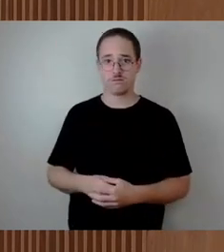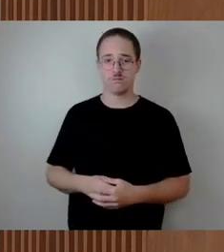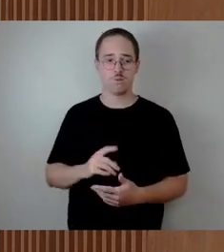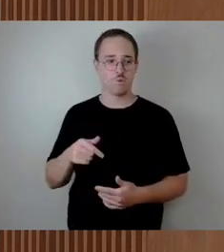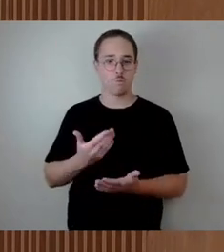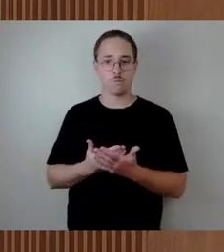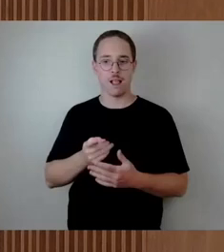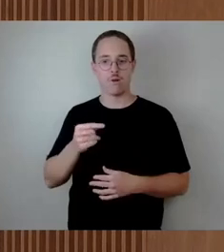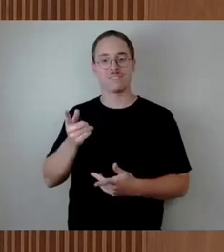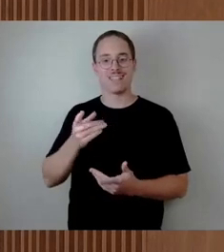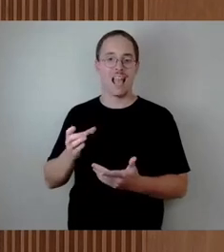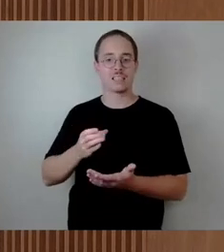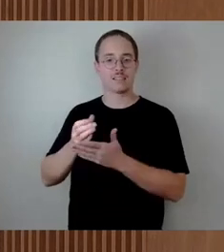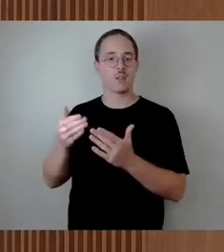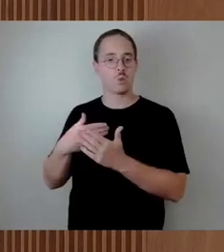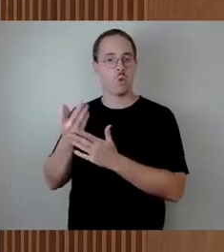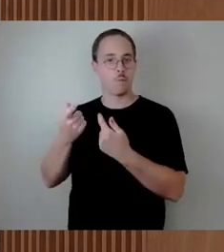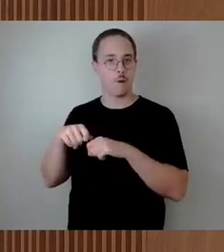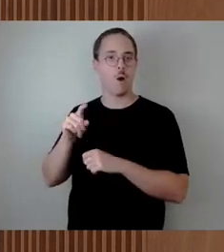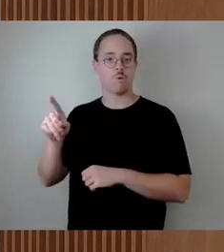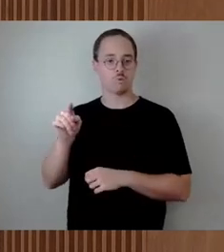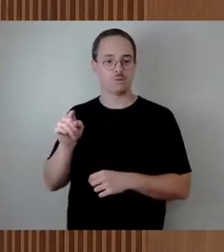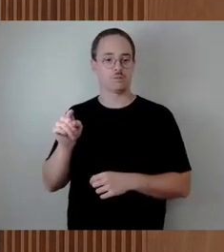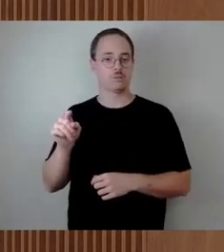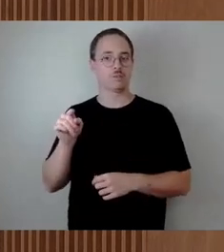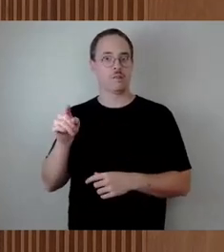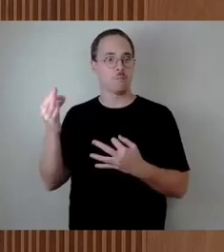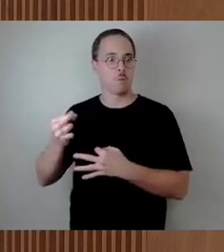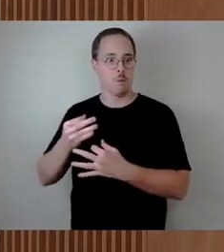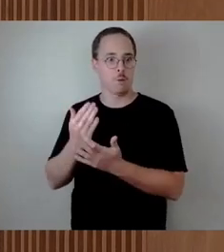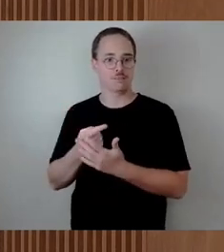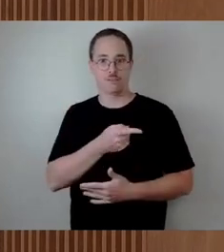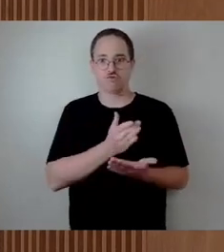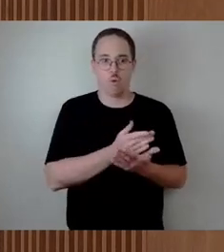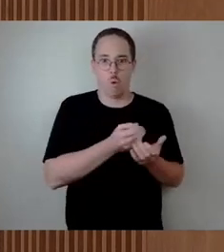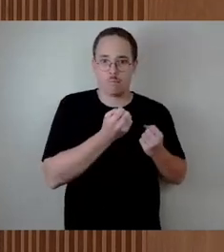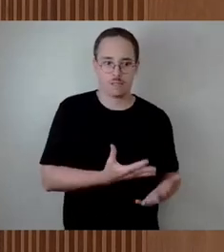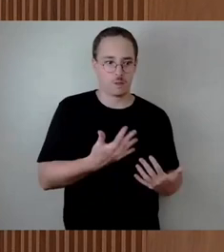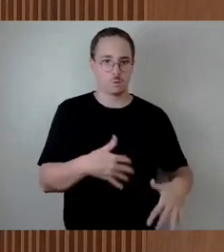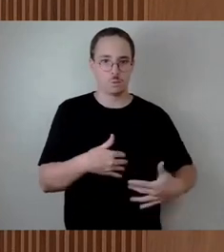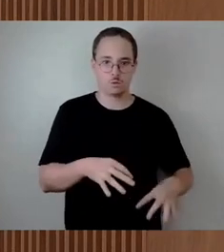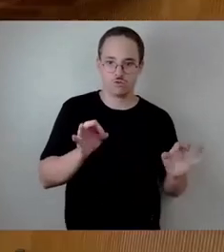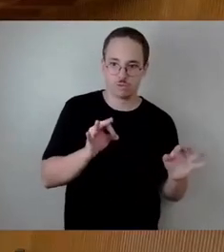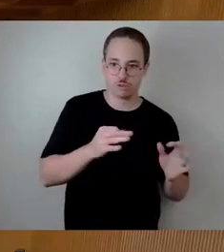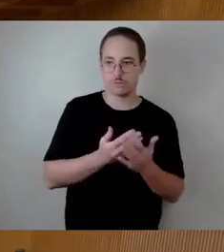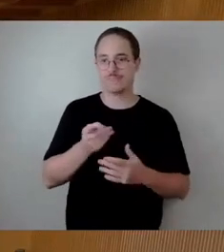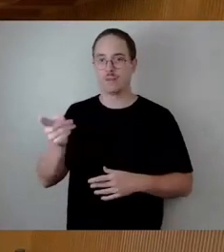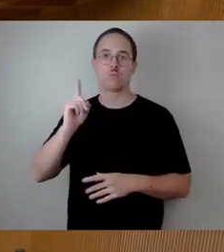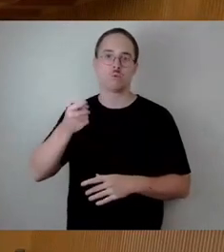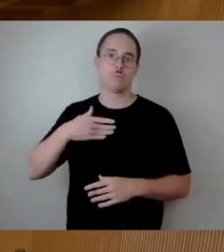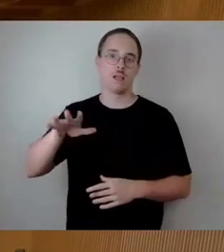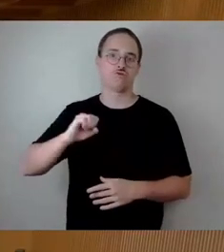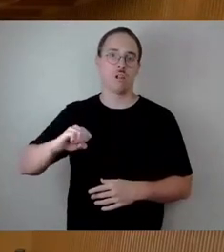dauert das dann genauso lange, wie wir es bei der Waldschösschen Brücke ja zuletzt erlebt haben? Herr Bürgermeister Kühn übernimmt die